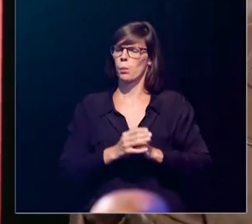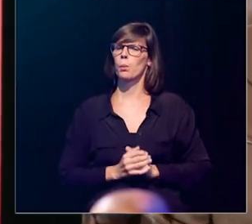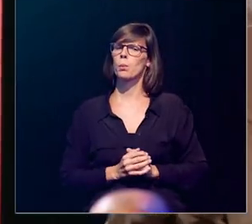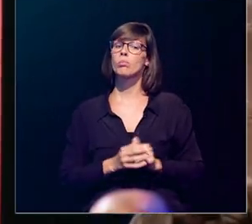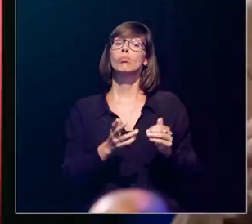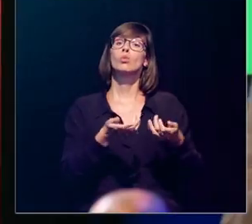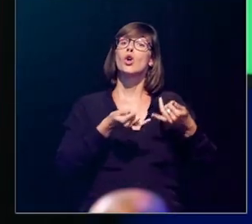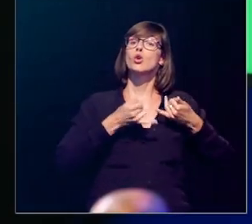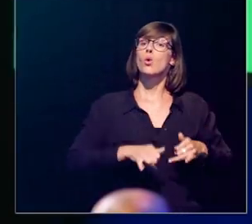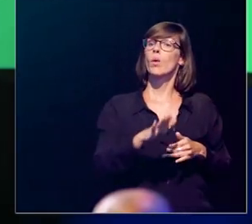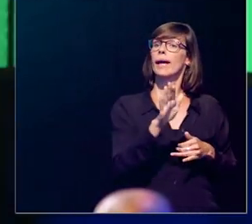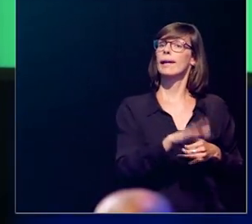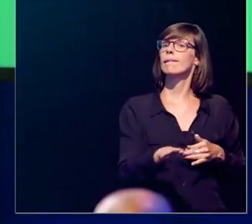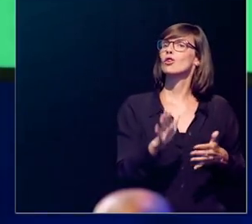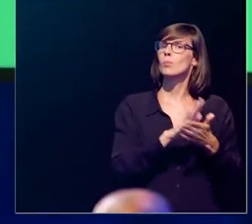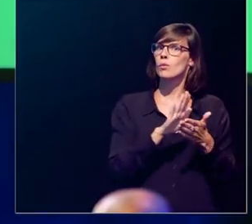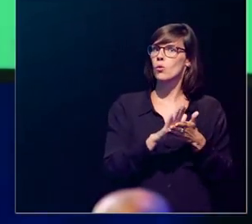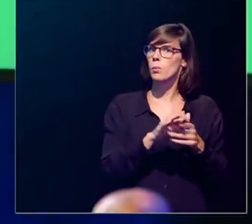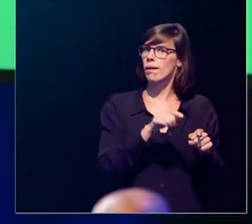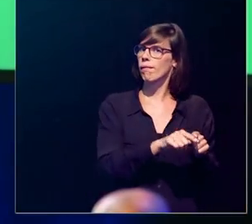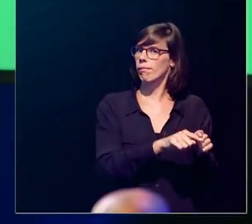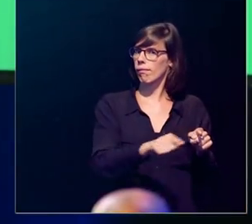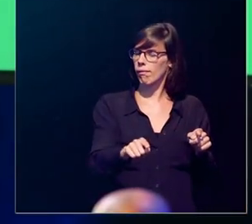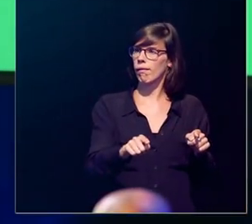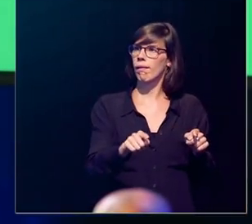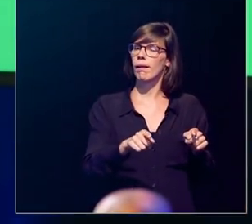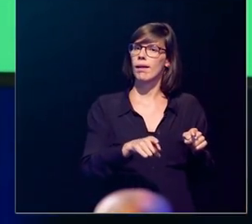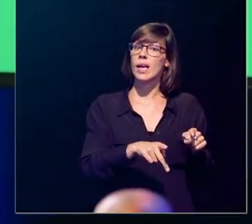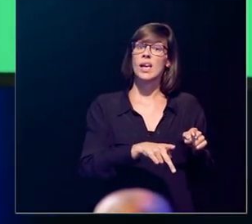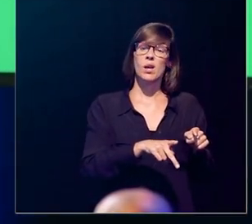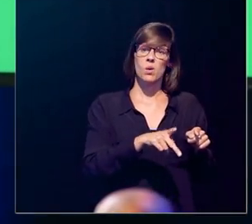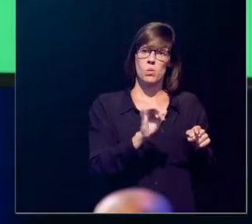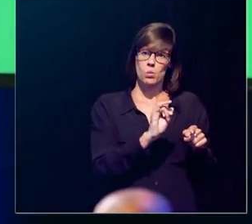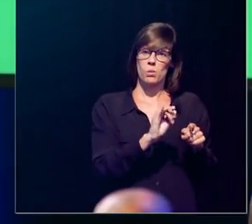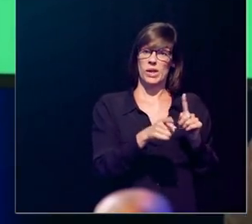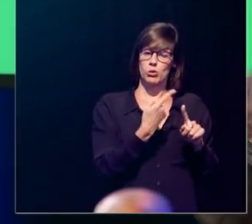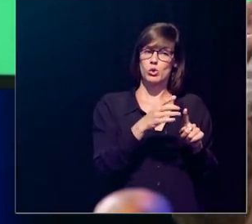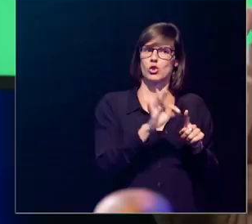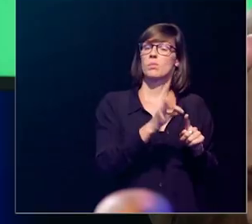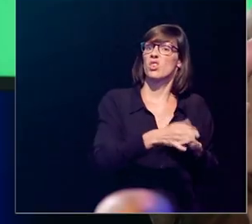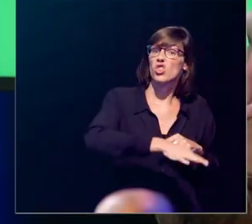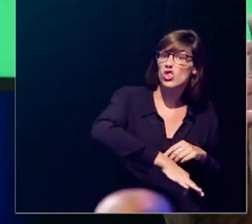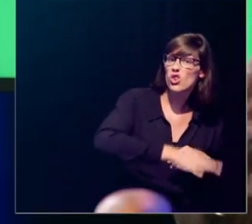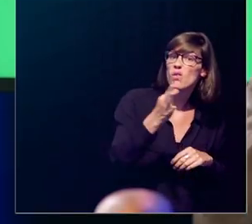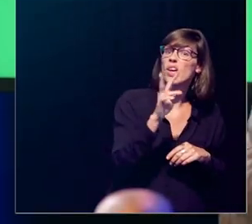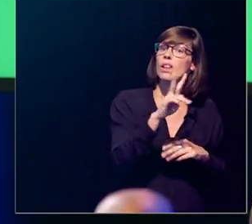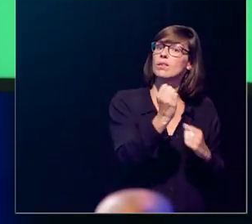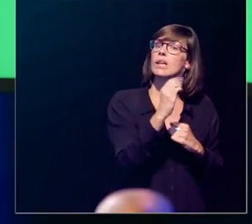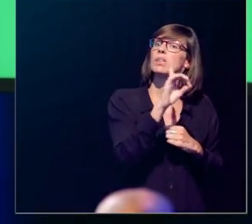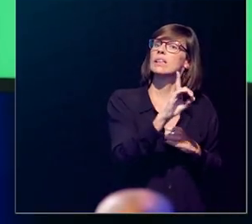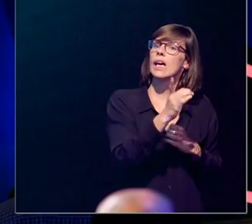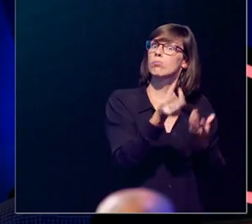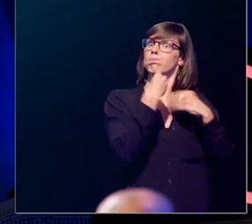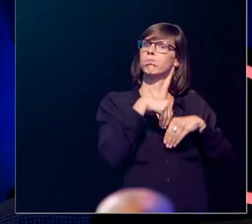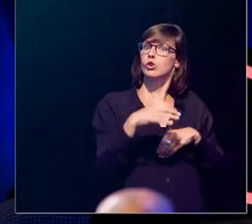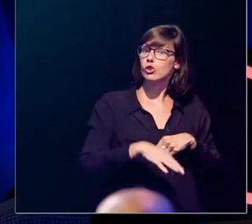range is er bijvoorbeeld omdat jonge kinderen veel gemakkelijker te veel vitamine D binnenkrijgen wanneer men